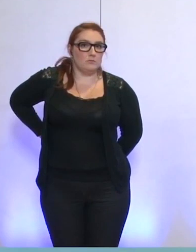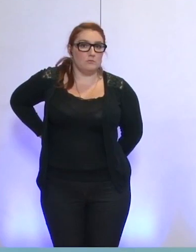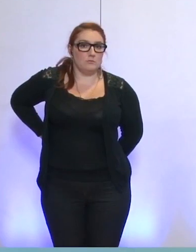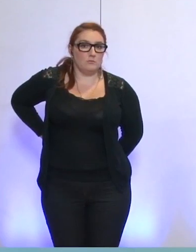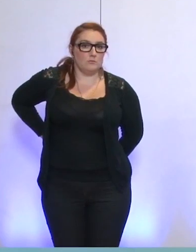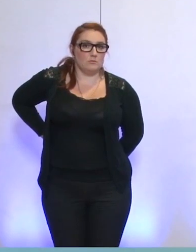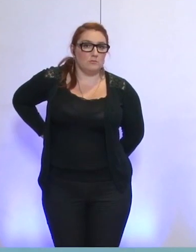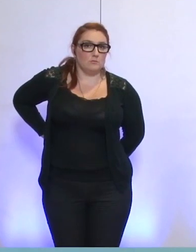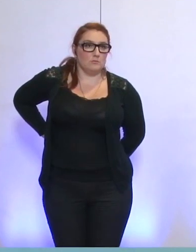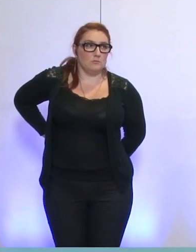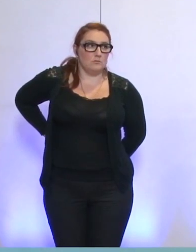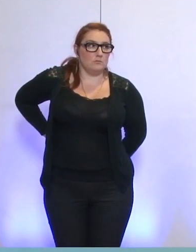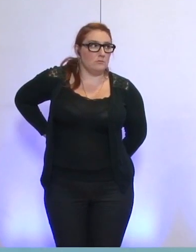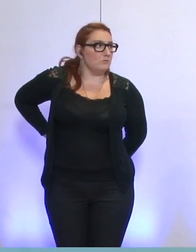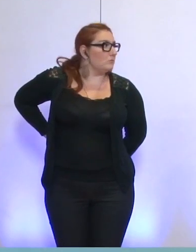Merci.